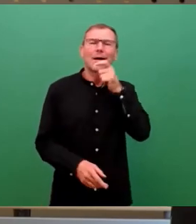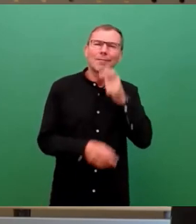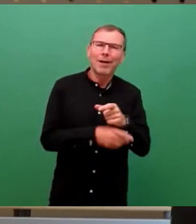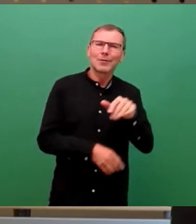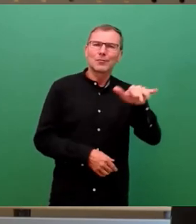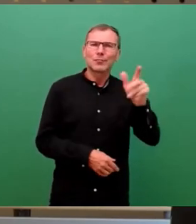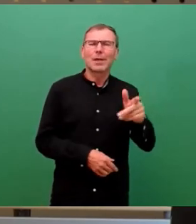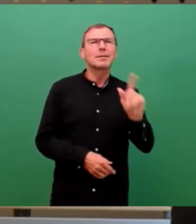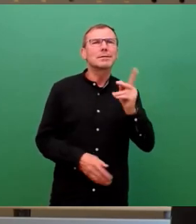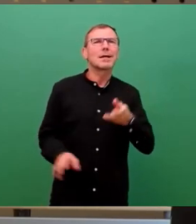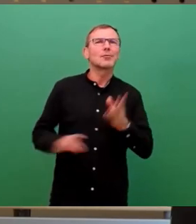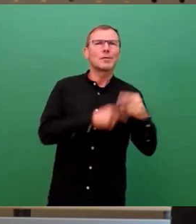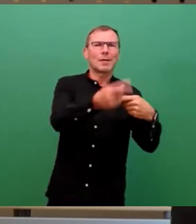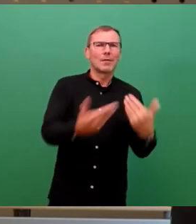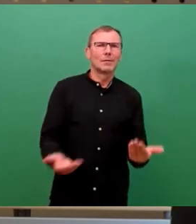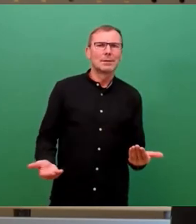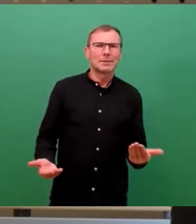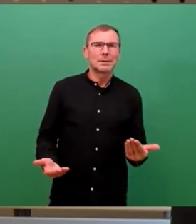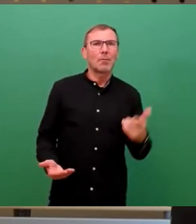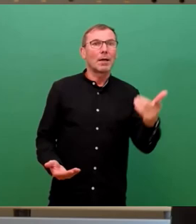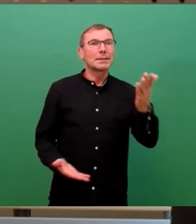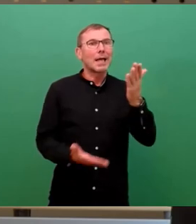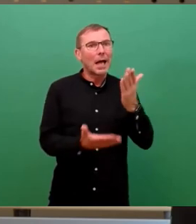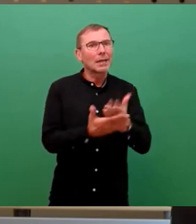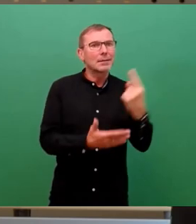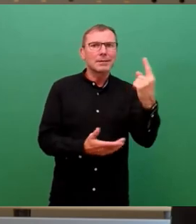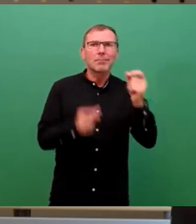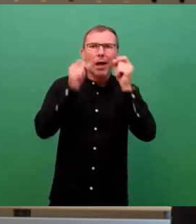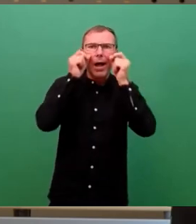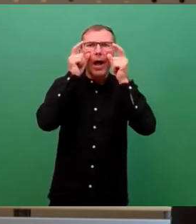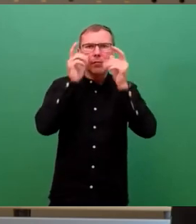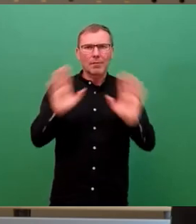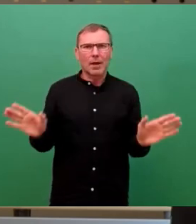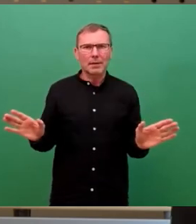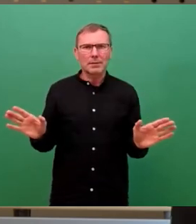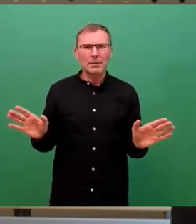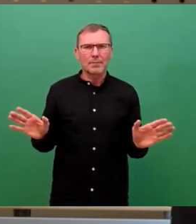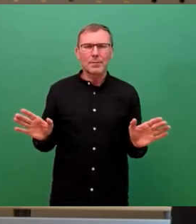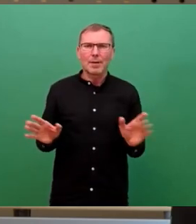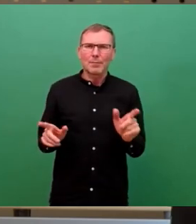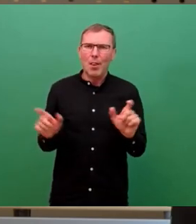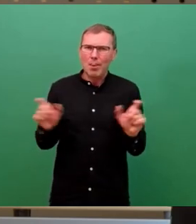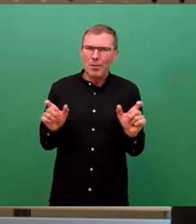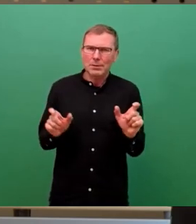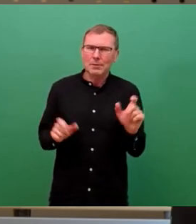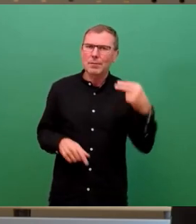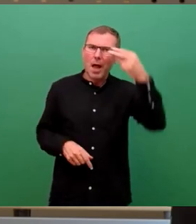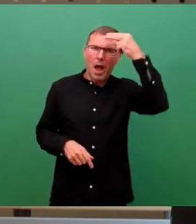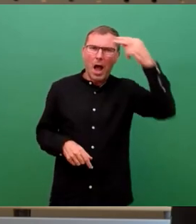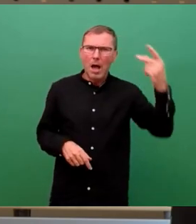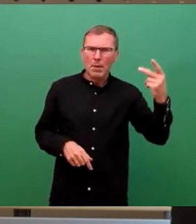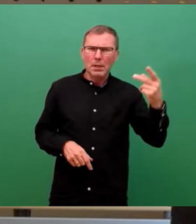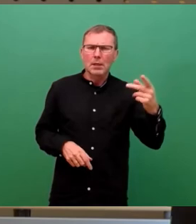gescheitert ist. Aber er ist endlich aufgewacht. Ganz trollig fand ich Herrn Habeck, der ja völlig wütend im